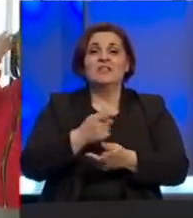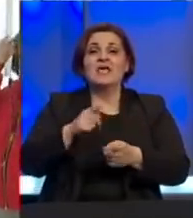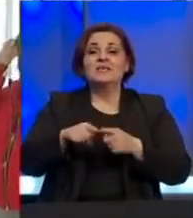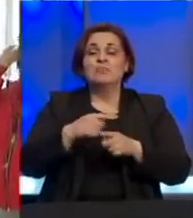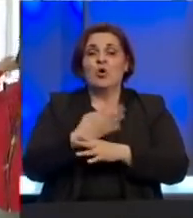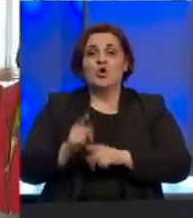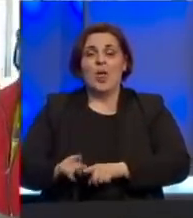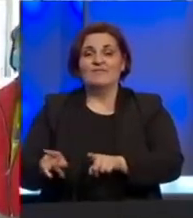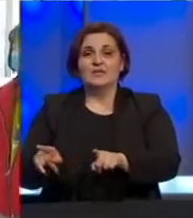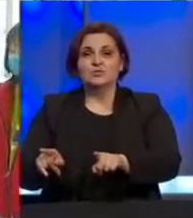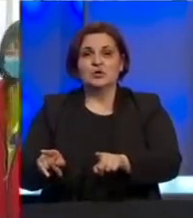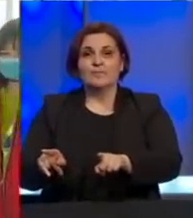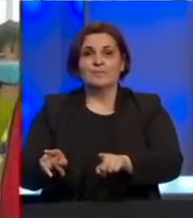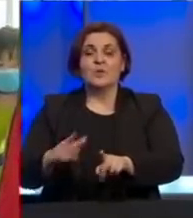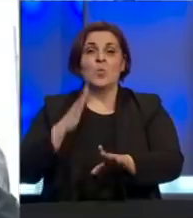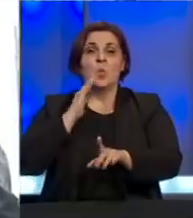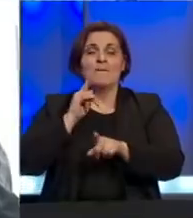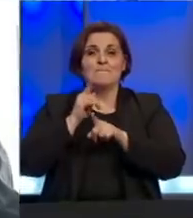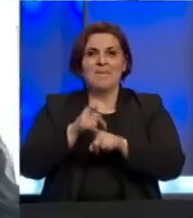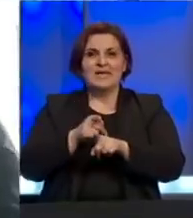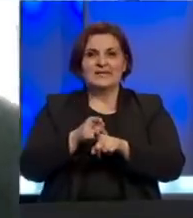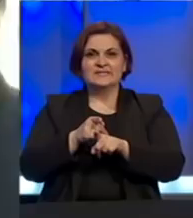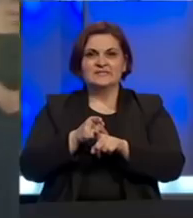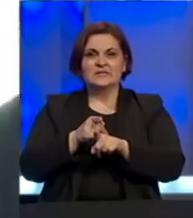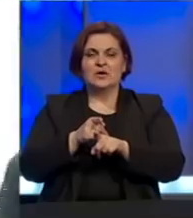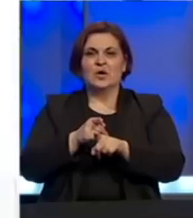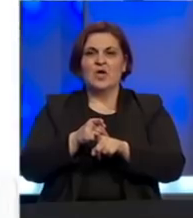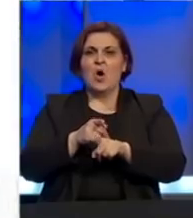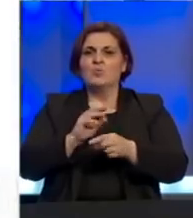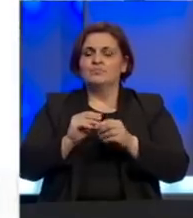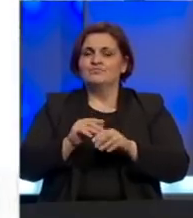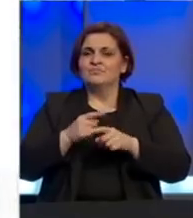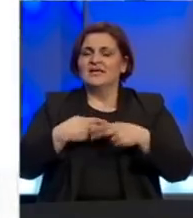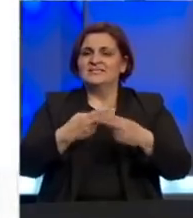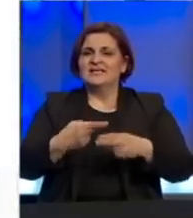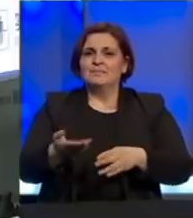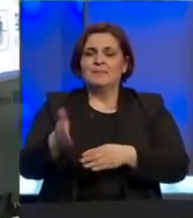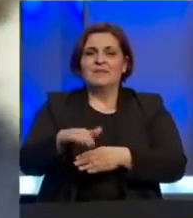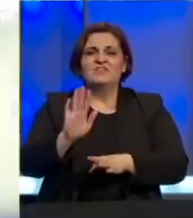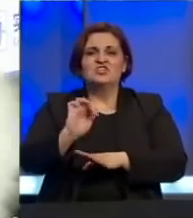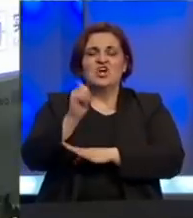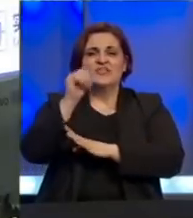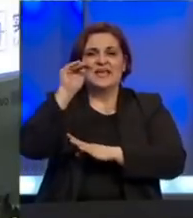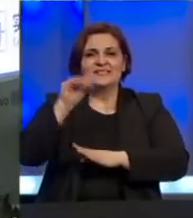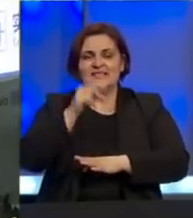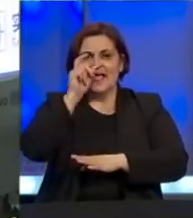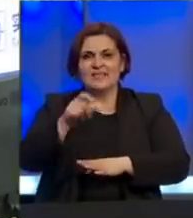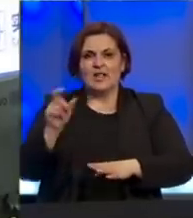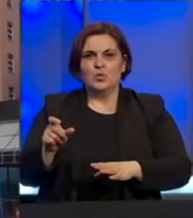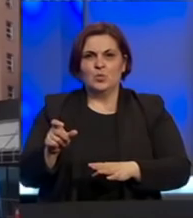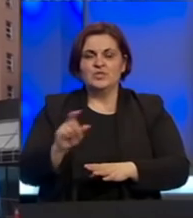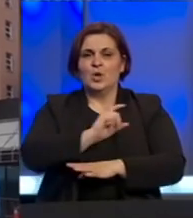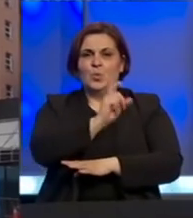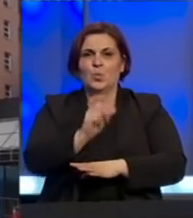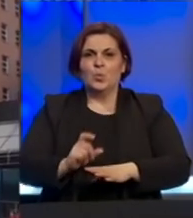zaraze koronavirusom u Sjedinjenim Američkim državama od posljedica zaraze preminulo je više od 11 tisuća ljudi u